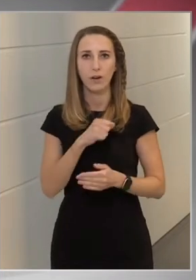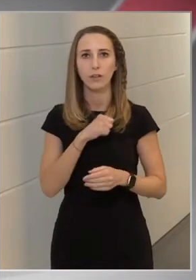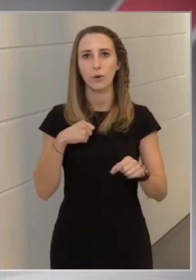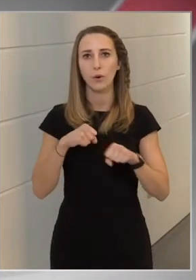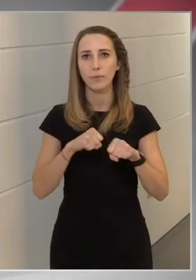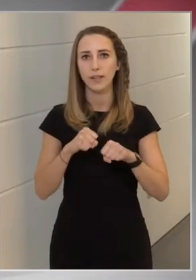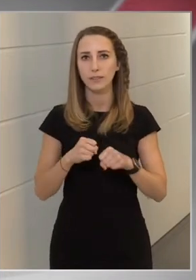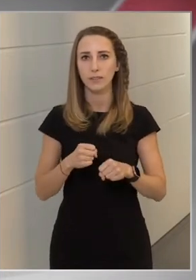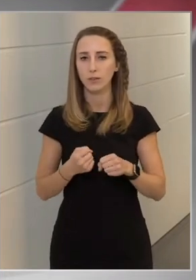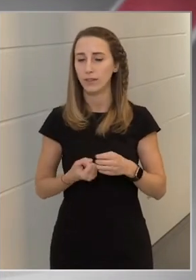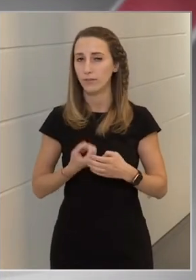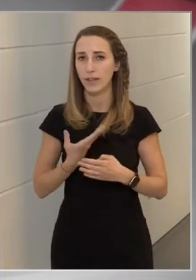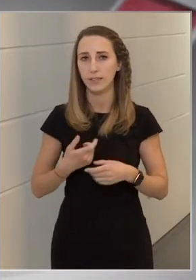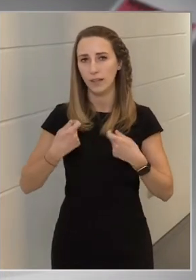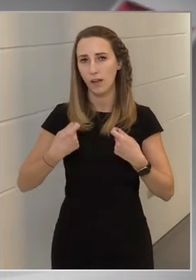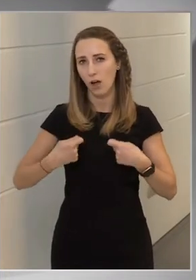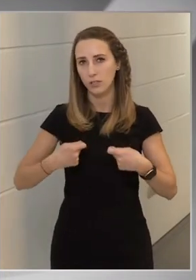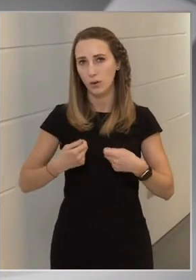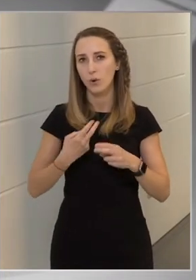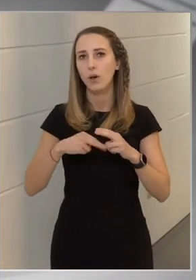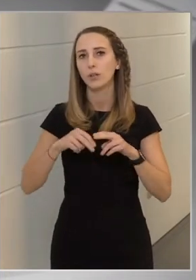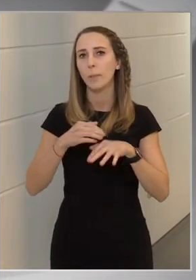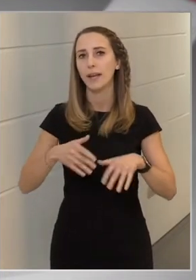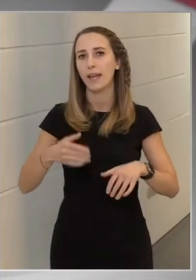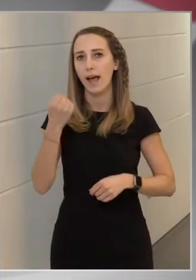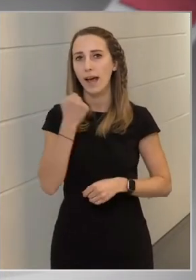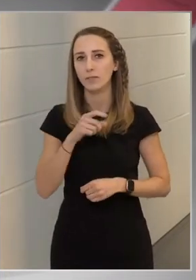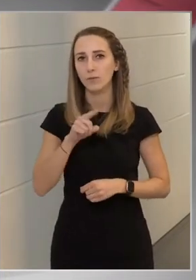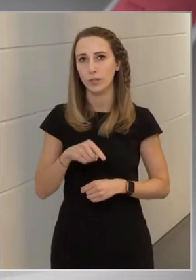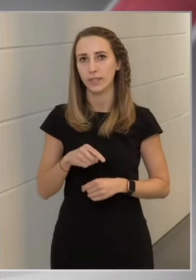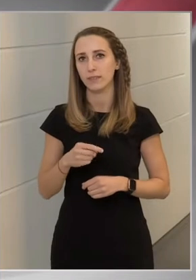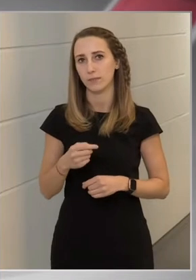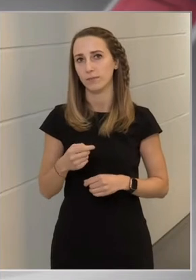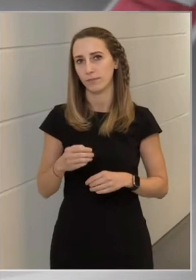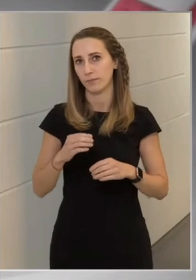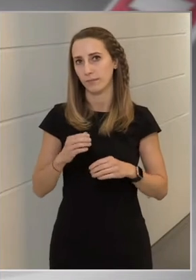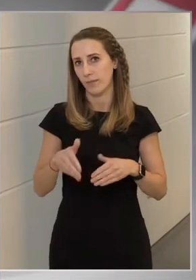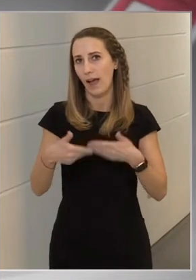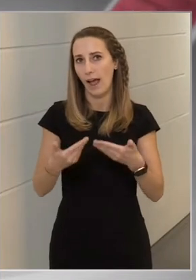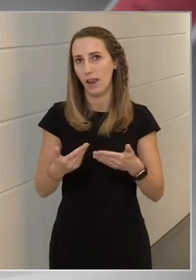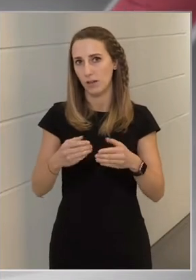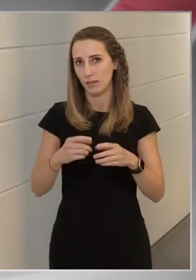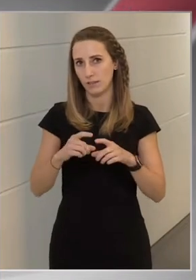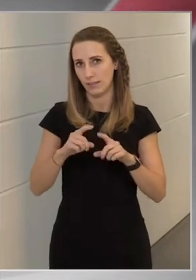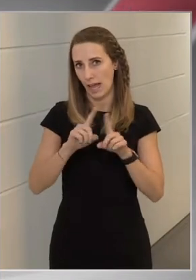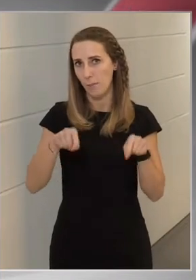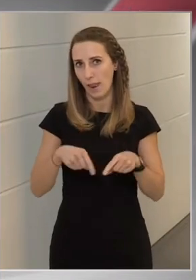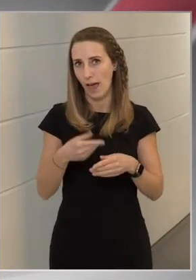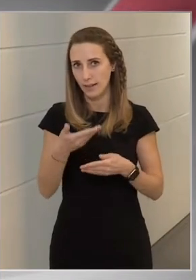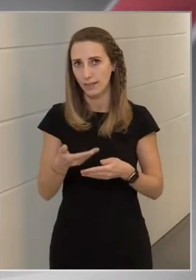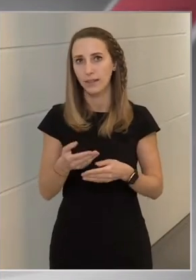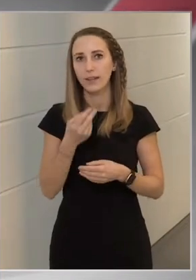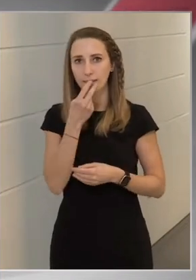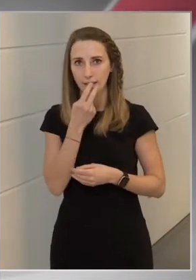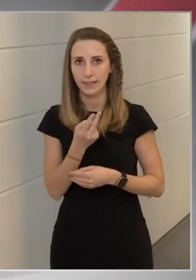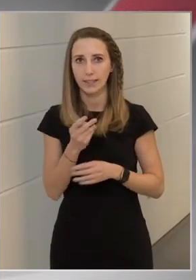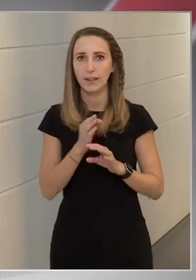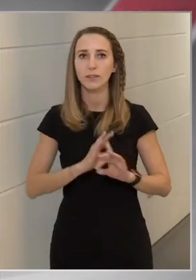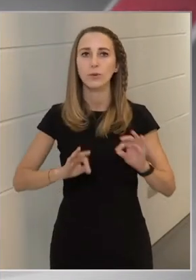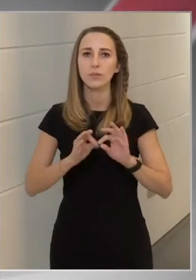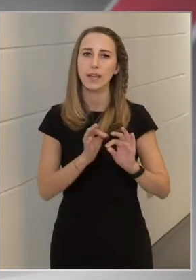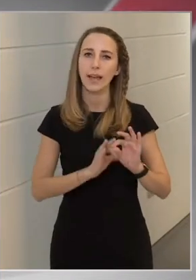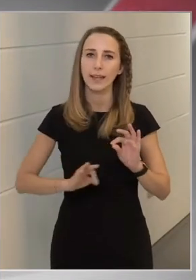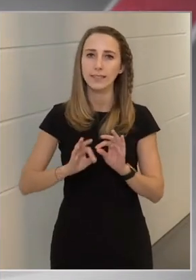amelyek kifejezetten gazdagok, ahol egyébként több milliárd forint áll az önkormányzat számláján, azok tekintettelenének az ország egészének